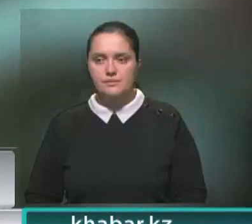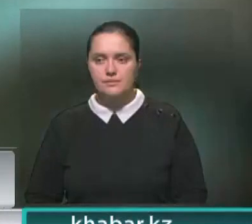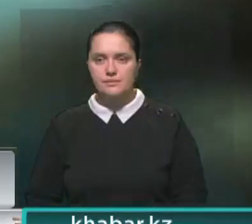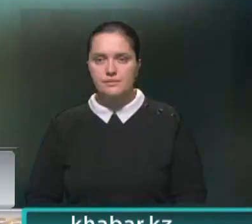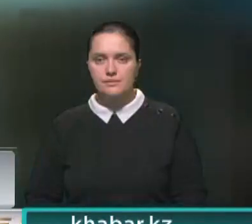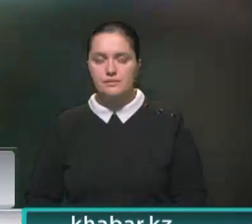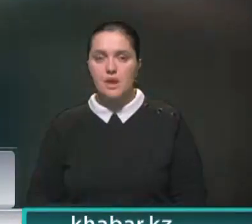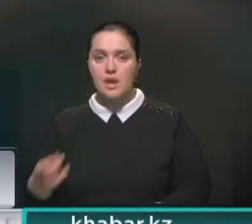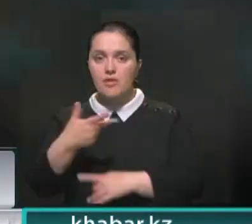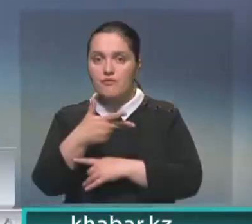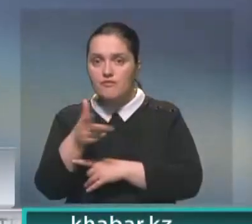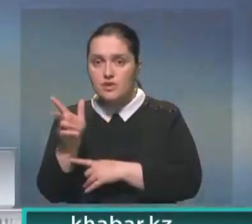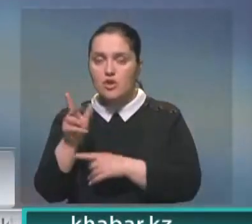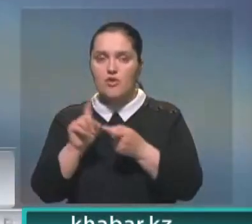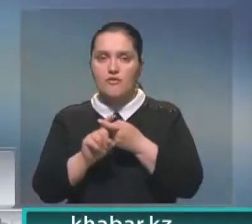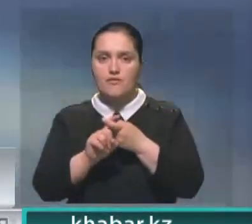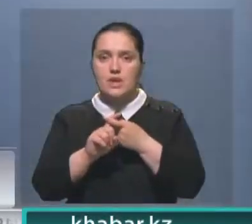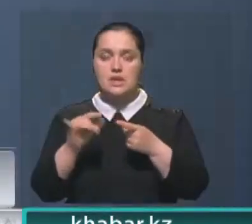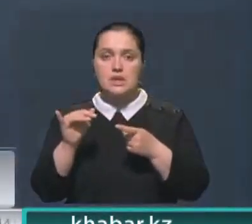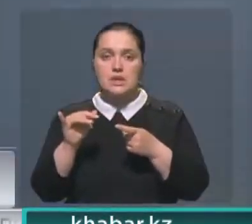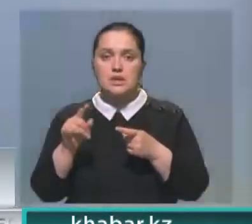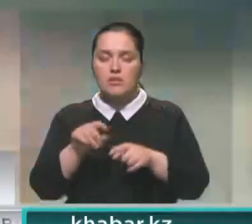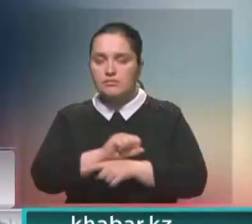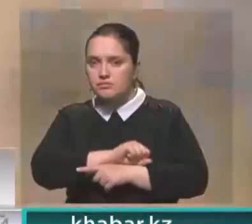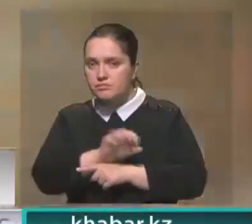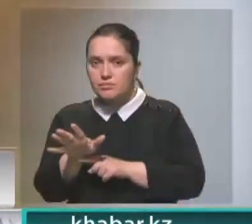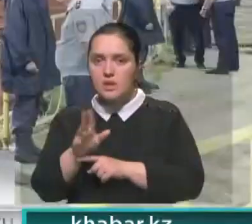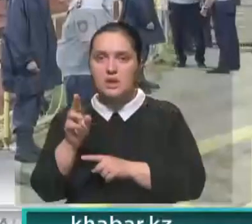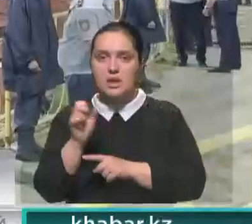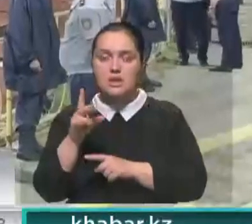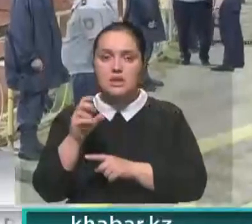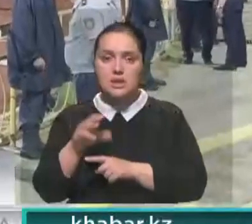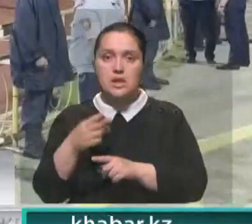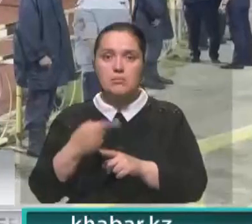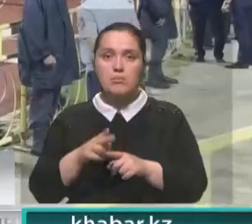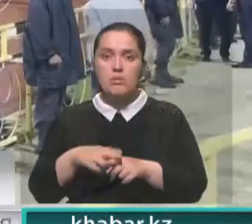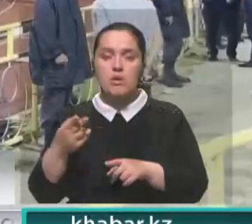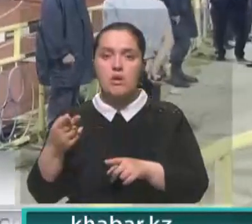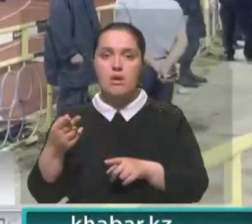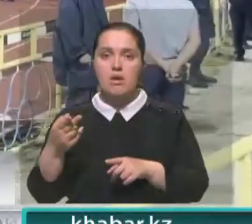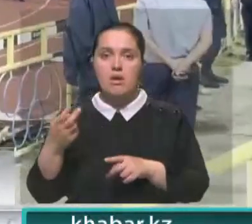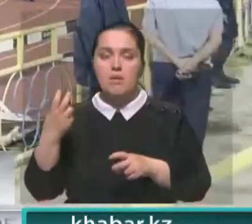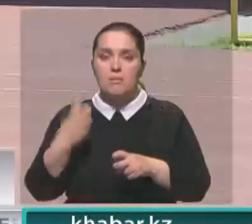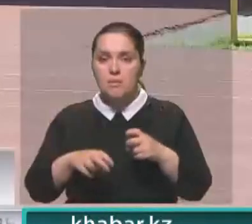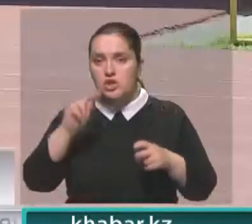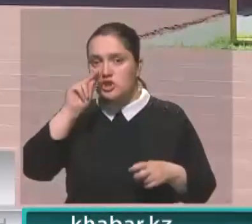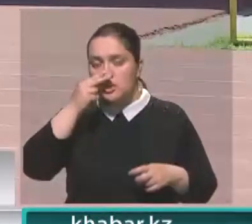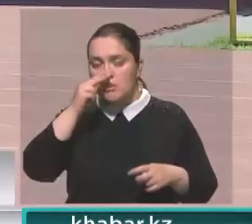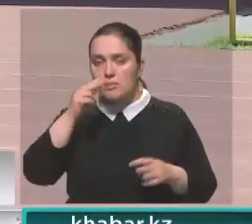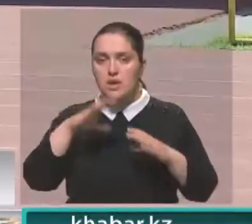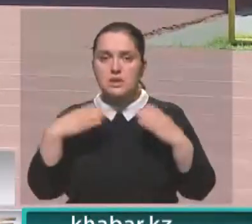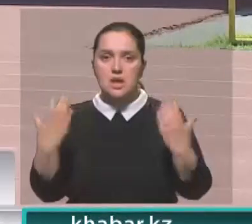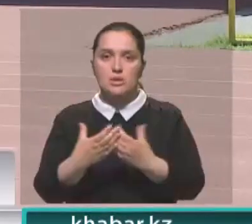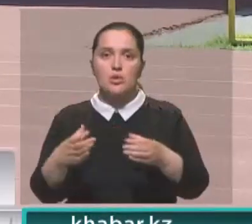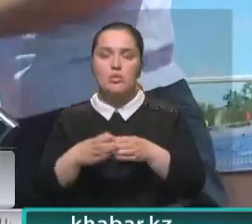Это видео стало вирусным и вмиг разлетелось по всему Казнету во время обрушения кровли на Шимкентском стадионе. Группа